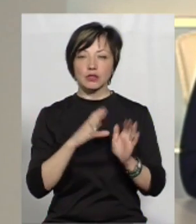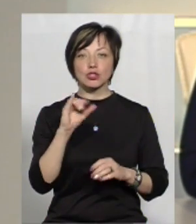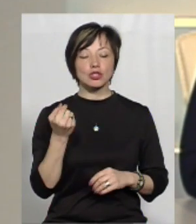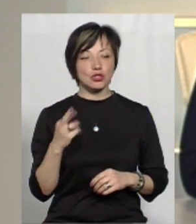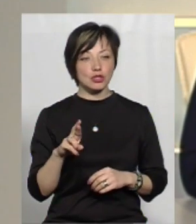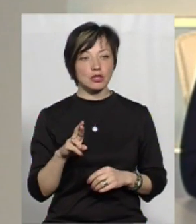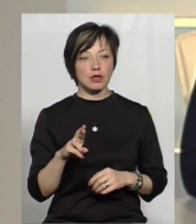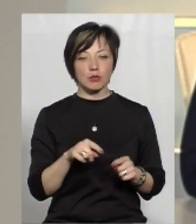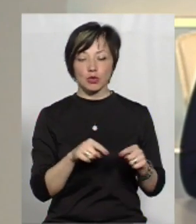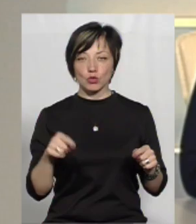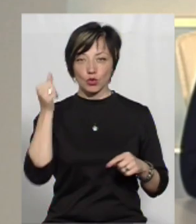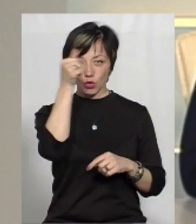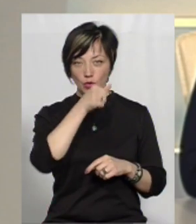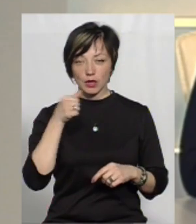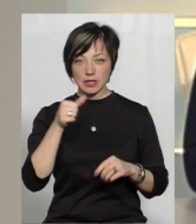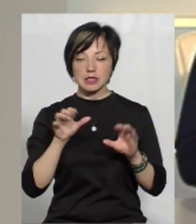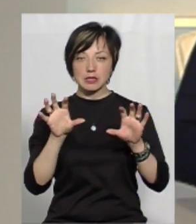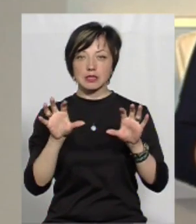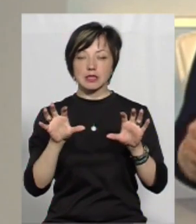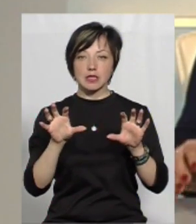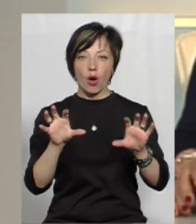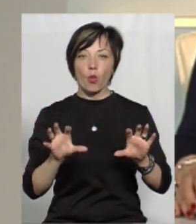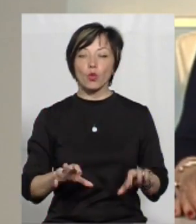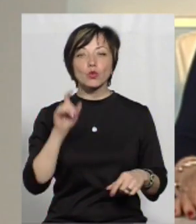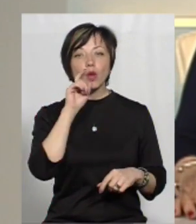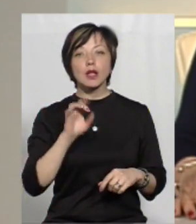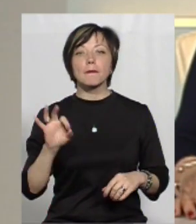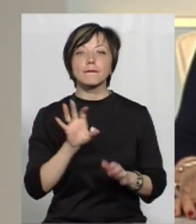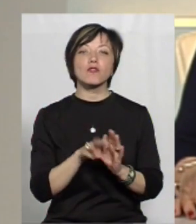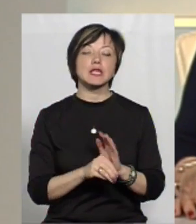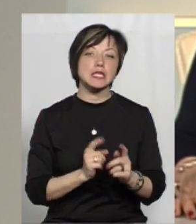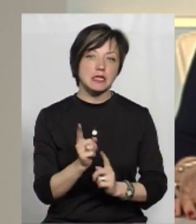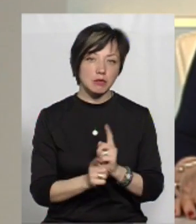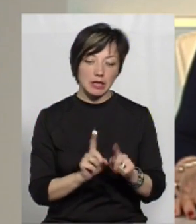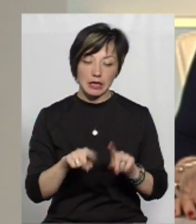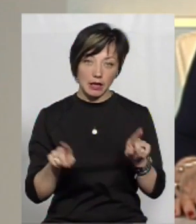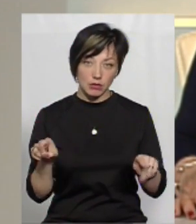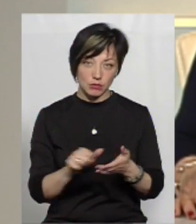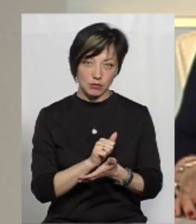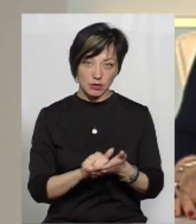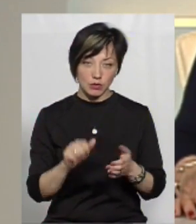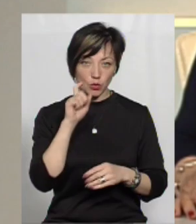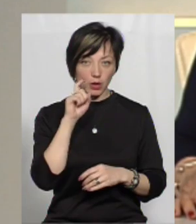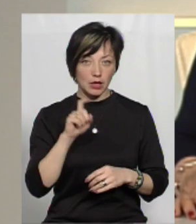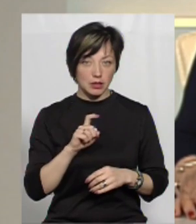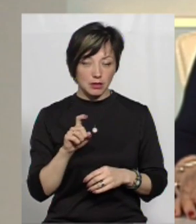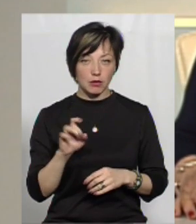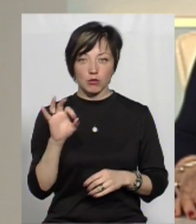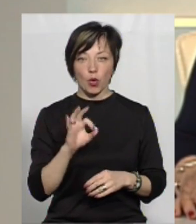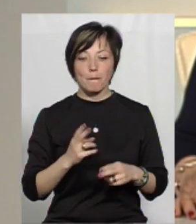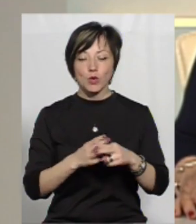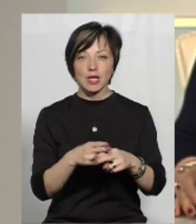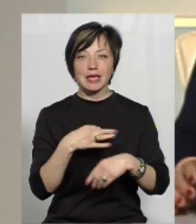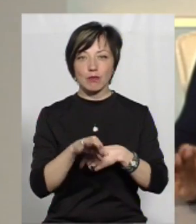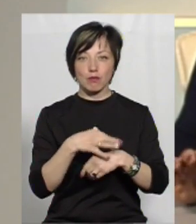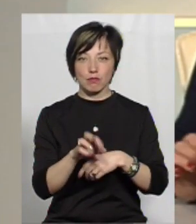січня поточного року набув чинності закон України про внесення змін до деяких законодавчих актів України щодо